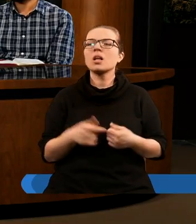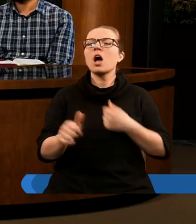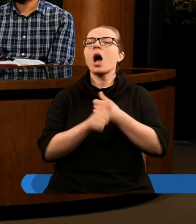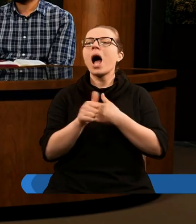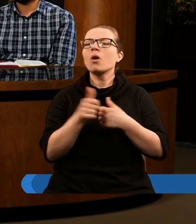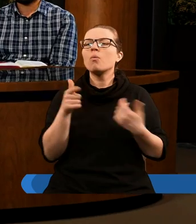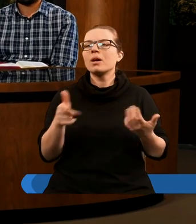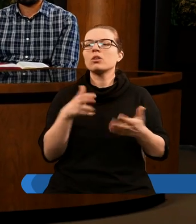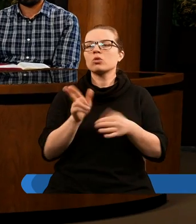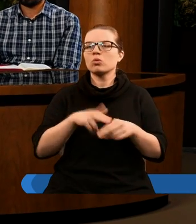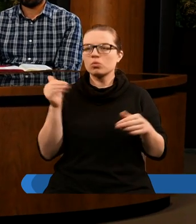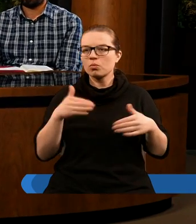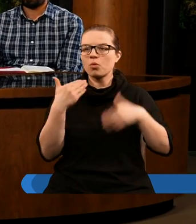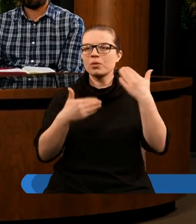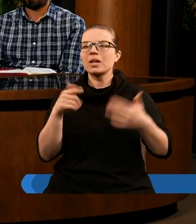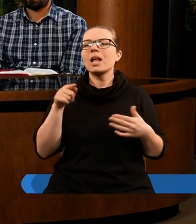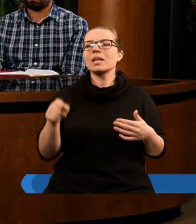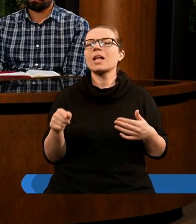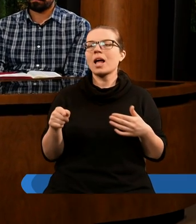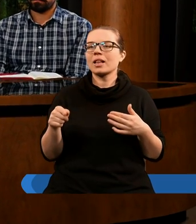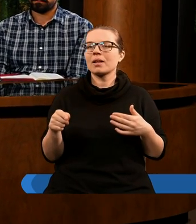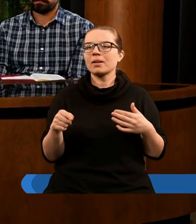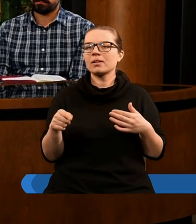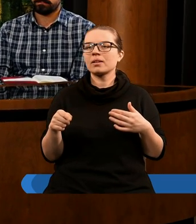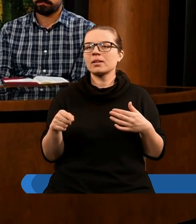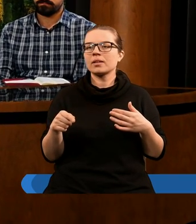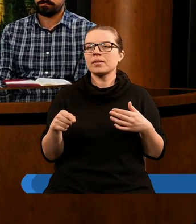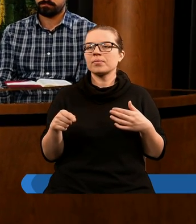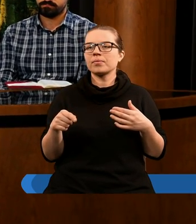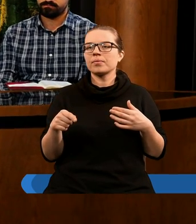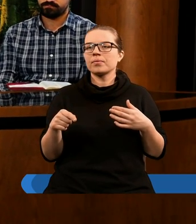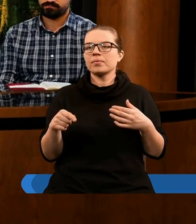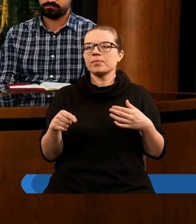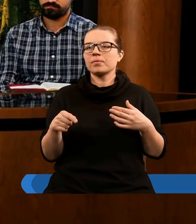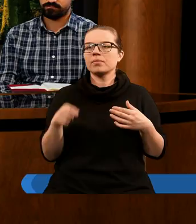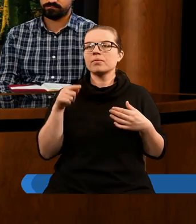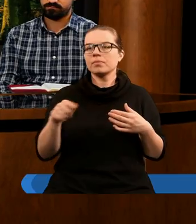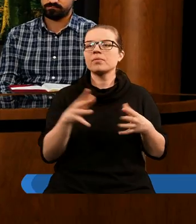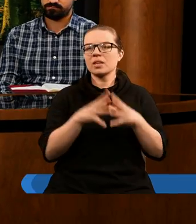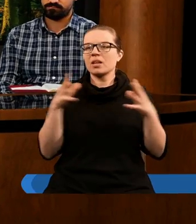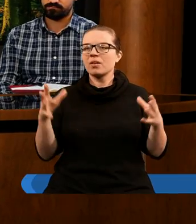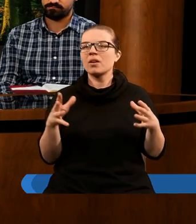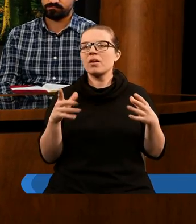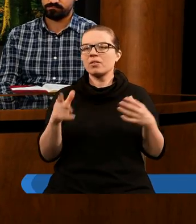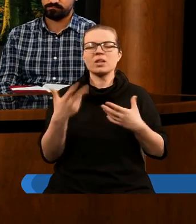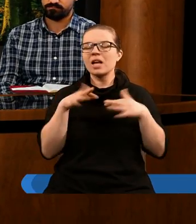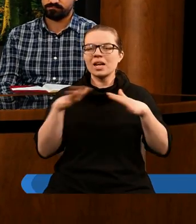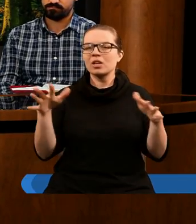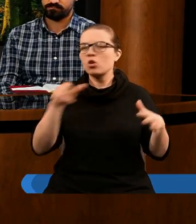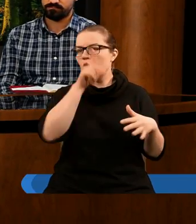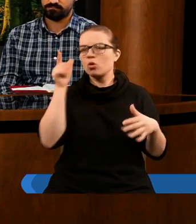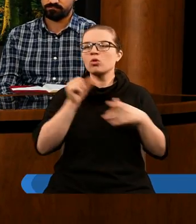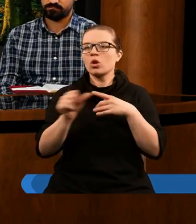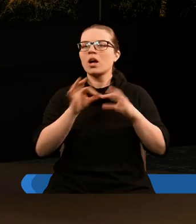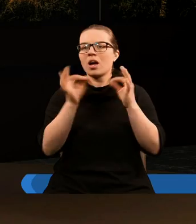o argument, który może przemawiać za tym, że ten wielki, niezliczony lud